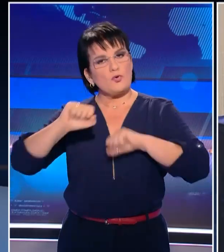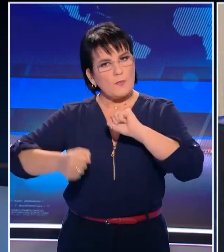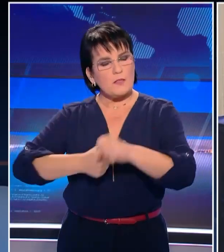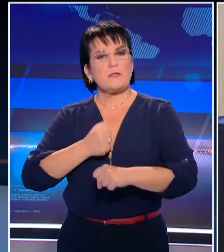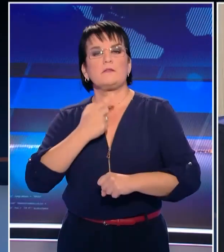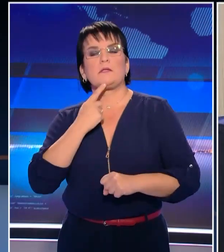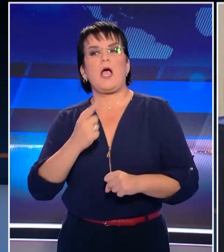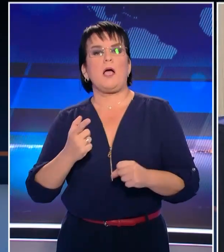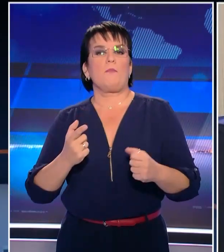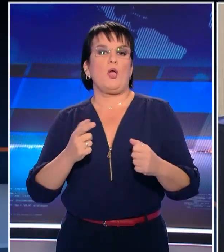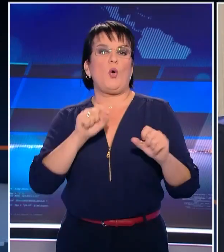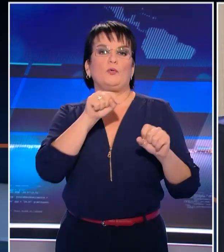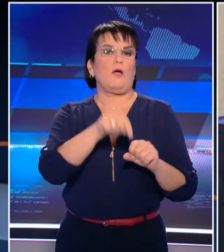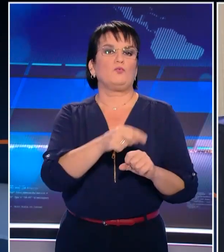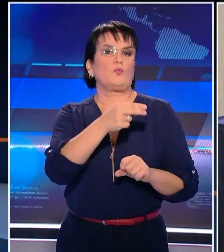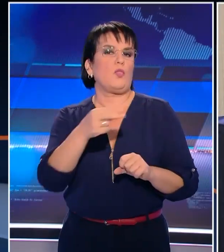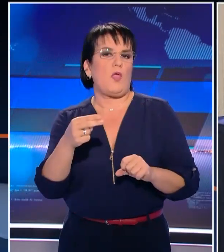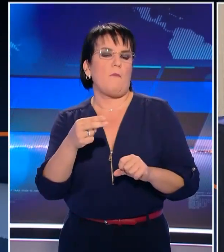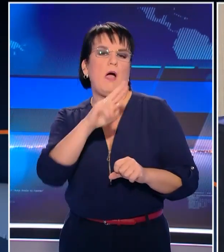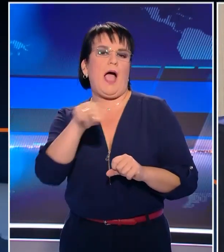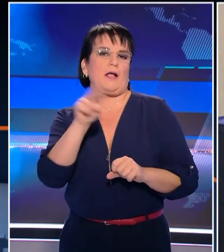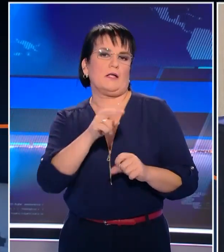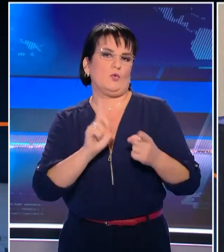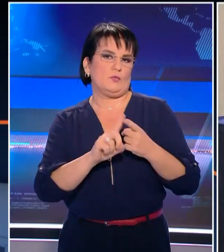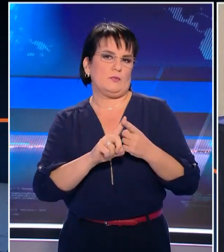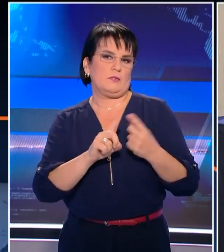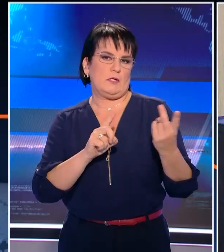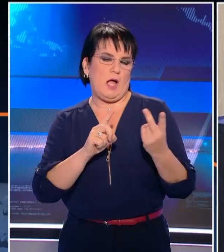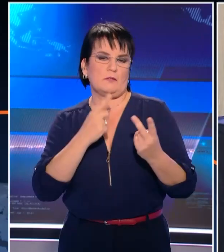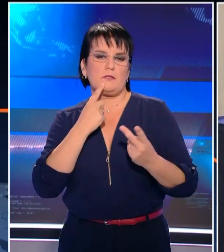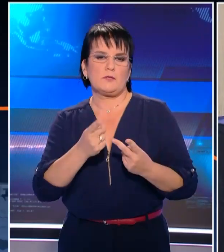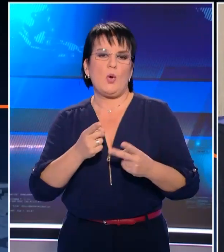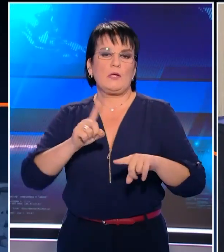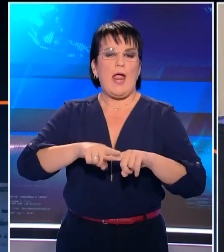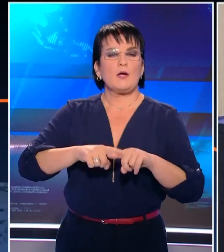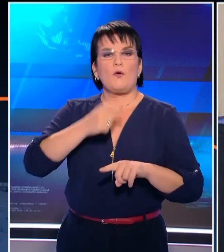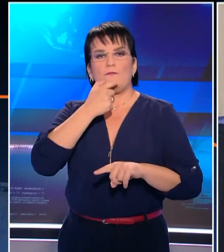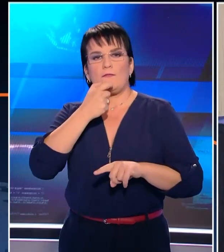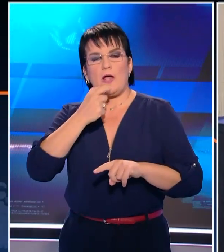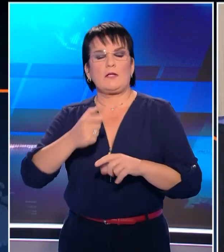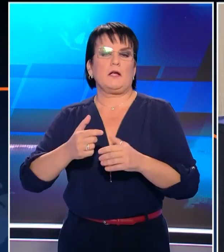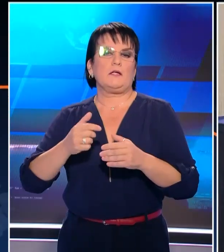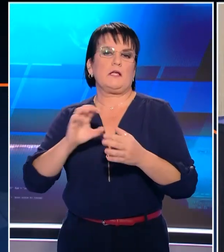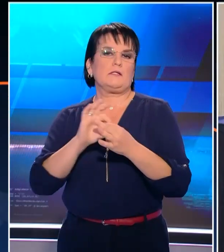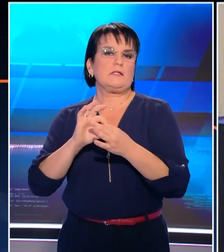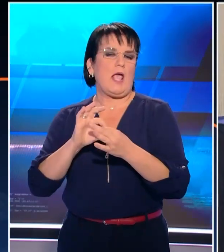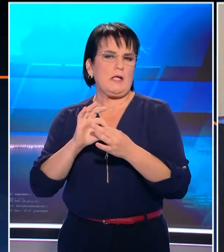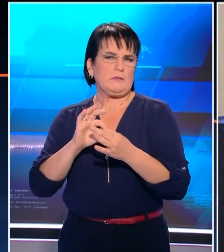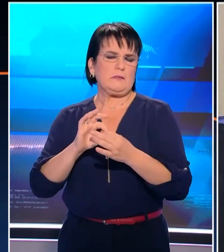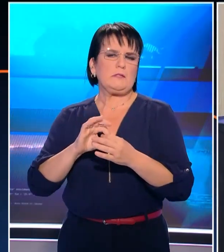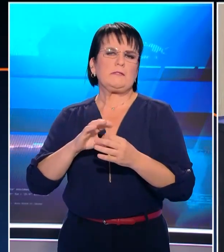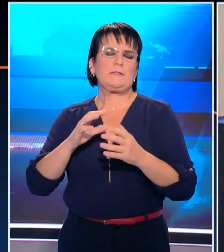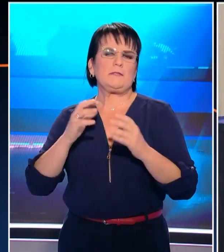θεωρώ ότι αυτό δεν θα επηρεάσει τις ελληνοβρετανικές σχέσεις σε βάθος χρόνου οι οποίες